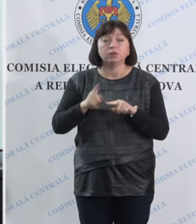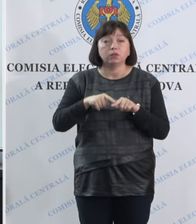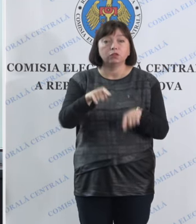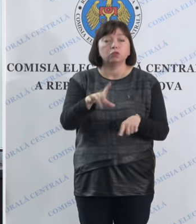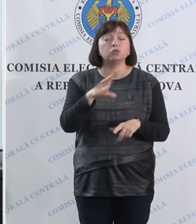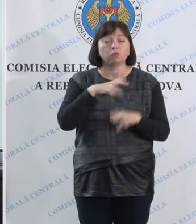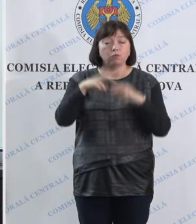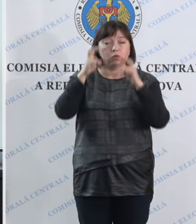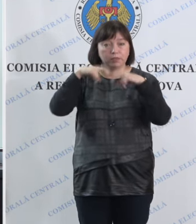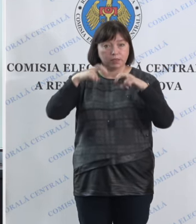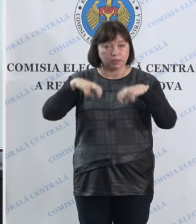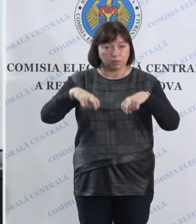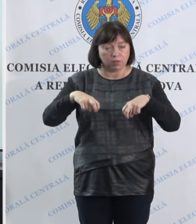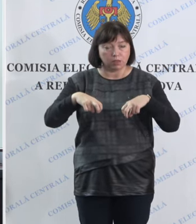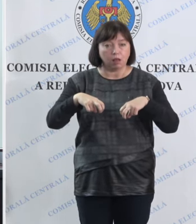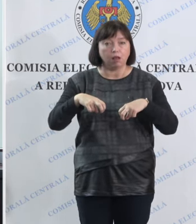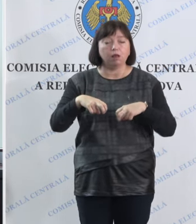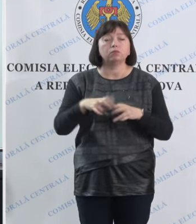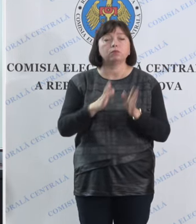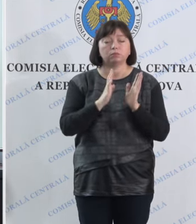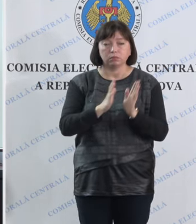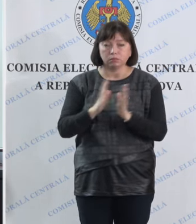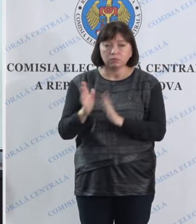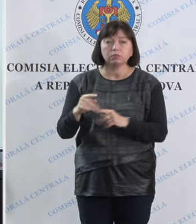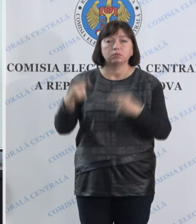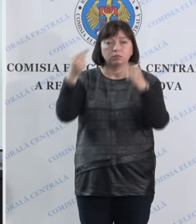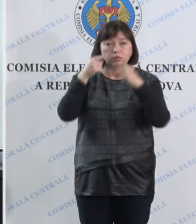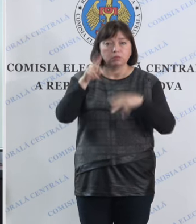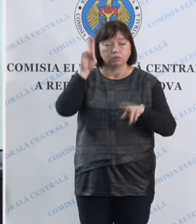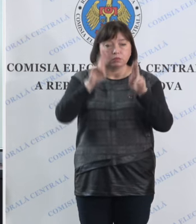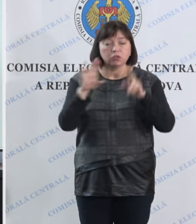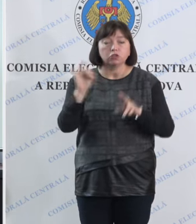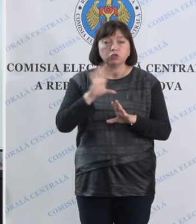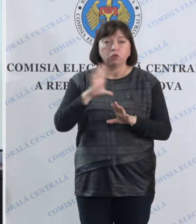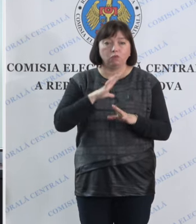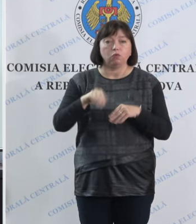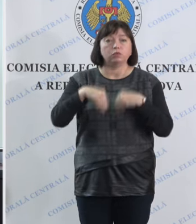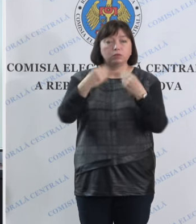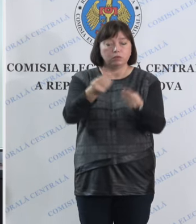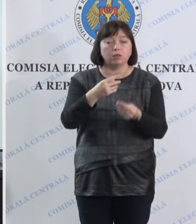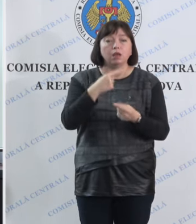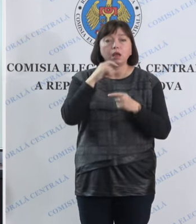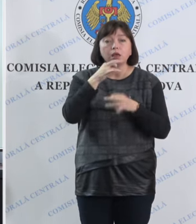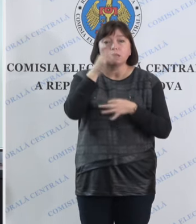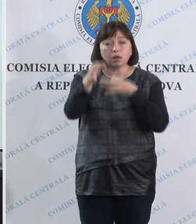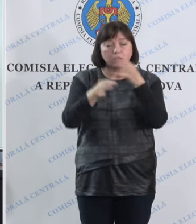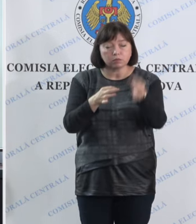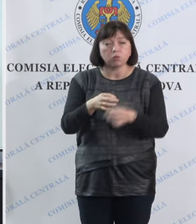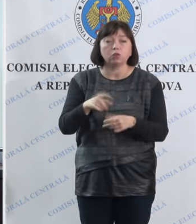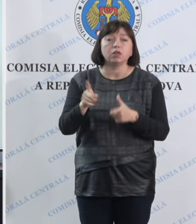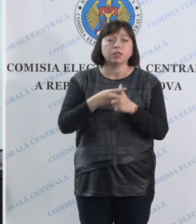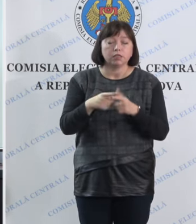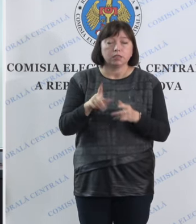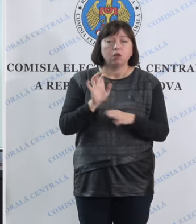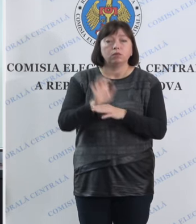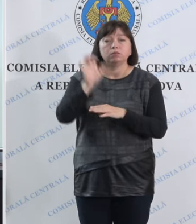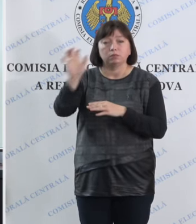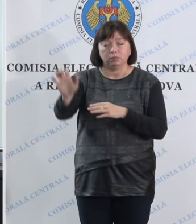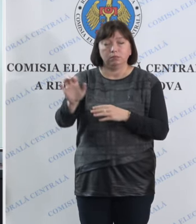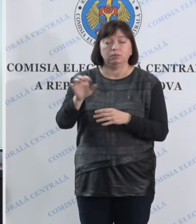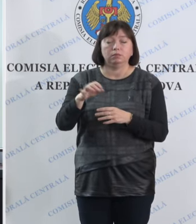fost examinate în mod regulamentar și oferite răspunsuri, altele fiind expediate spre examinare